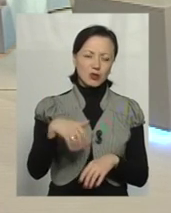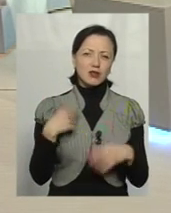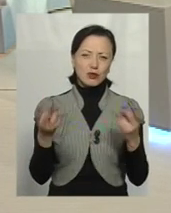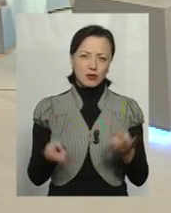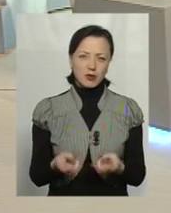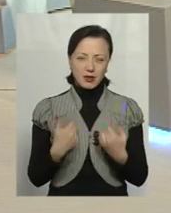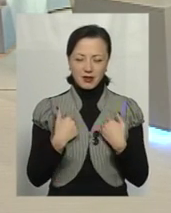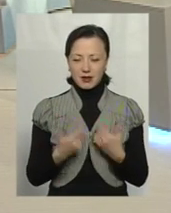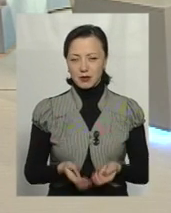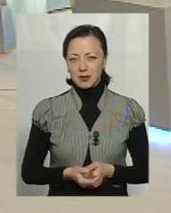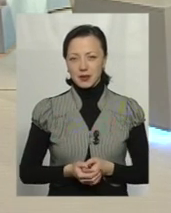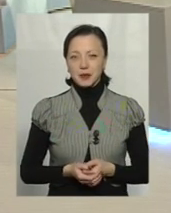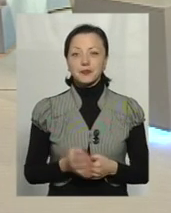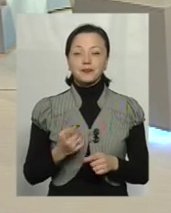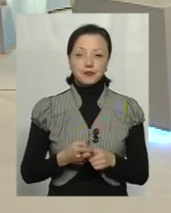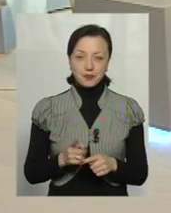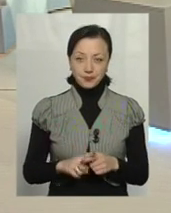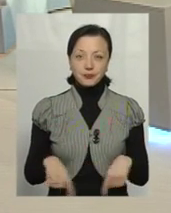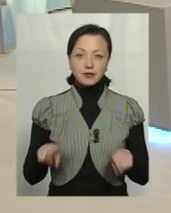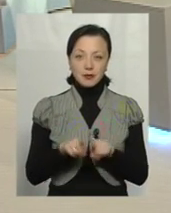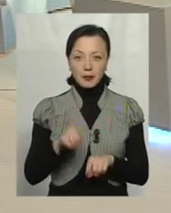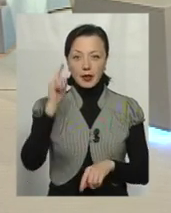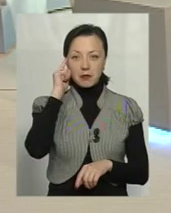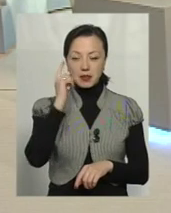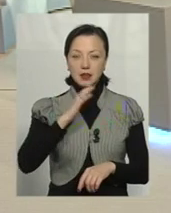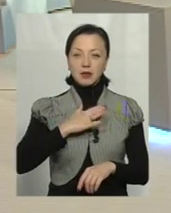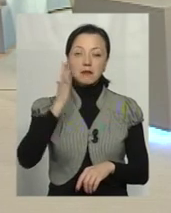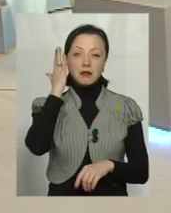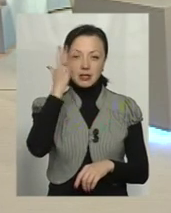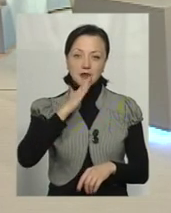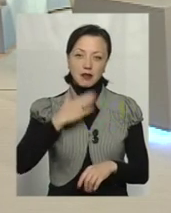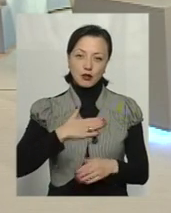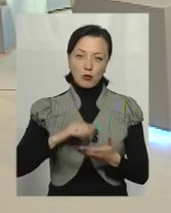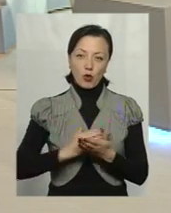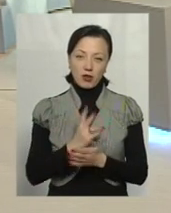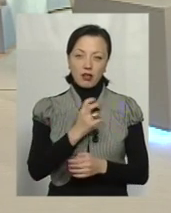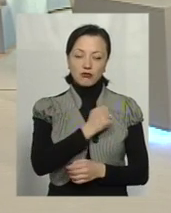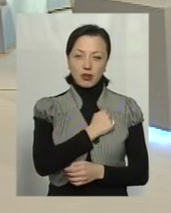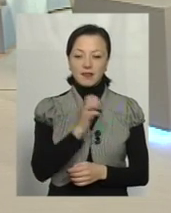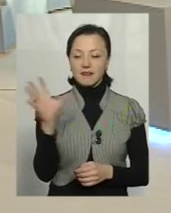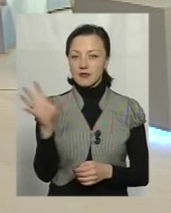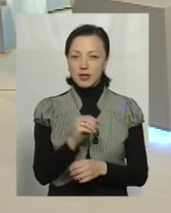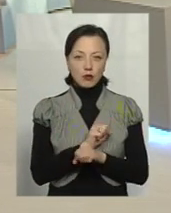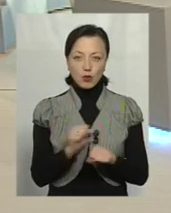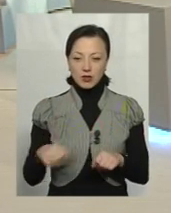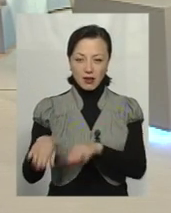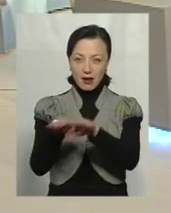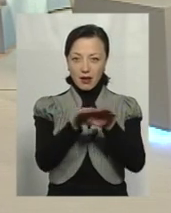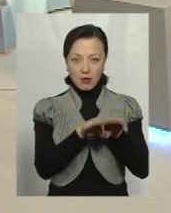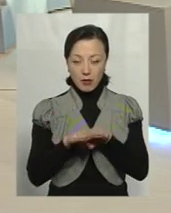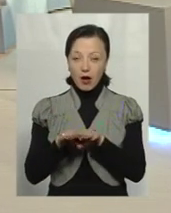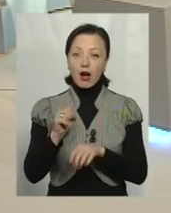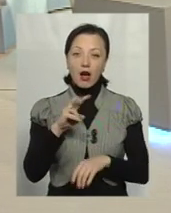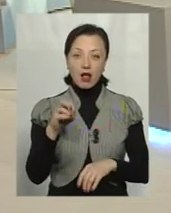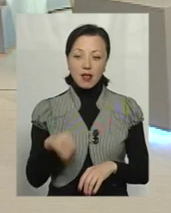воно мені здалося. Оце так мислять наші політики сьогоднішні, на жаль. Майже всі. Не можна всіх однією мітлою,